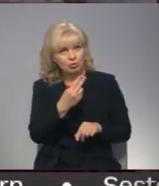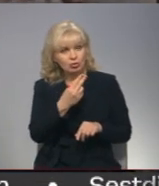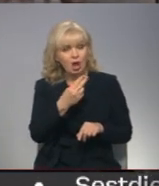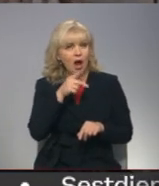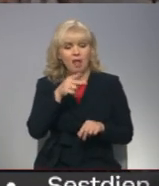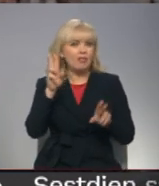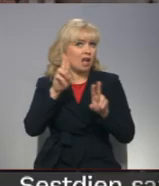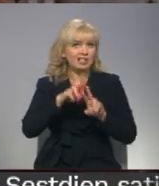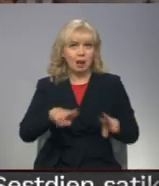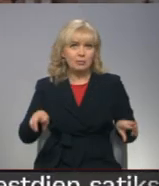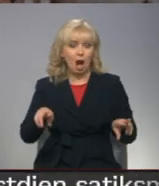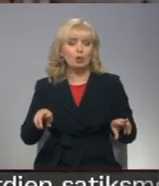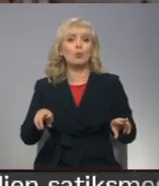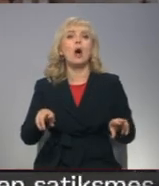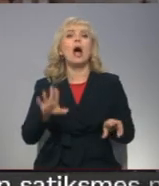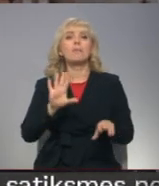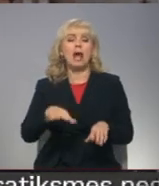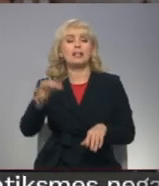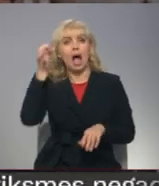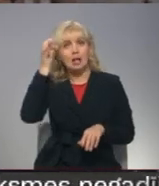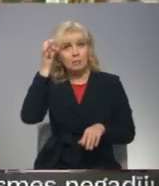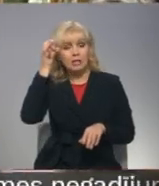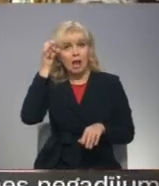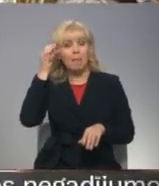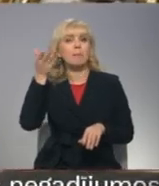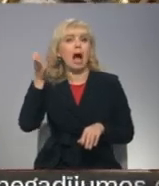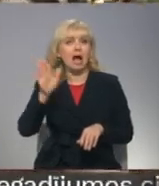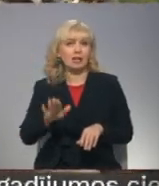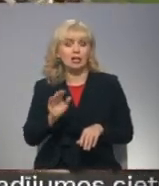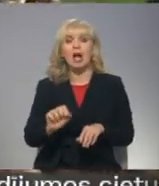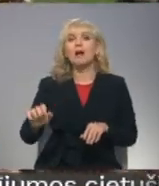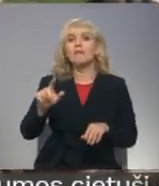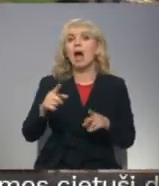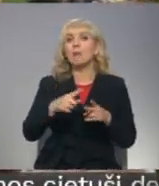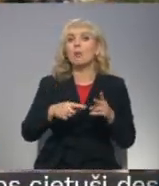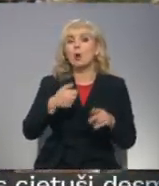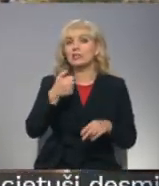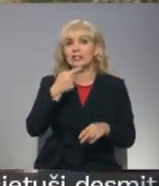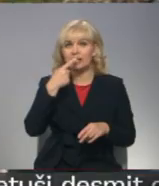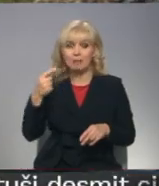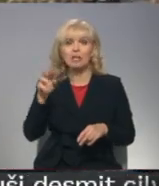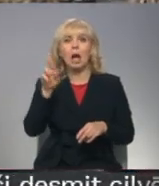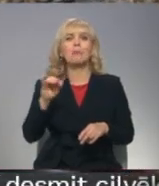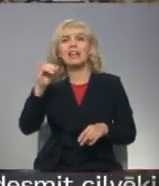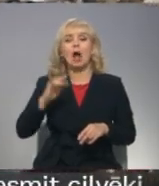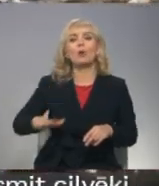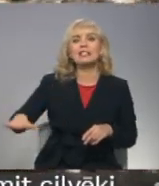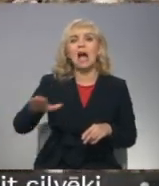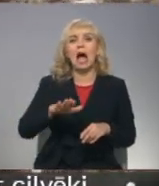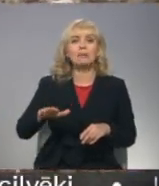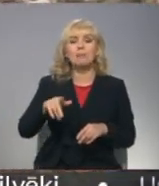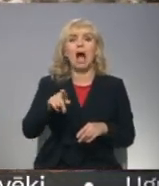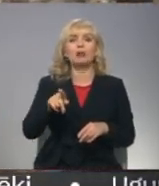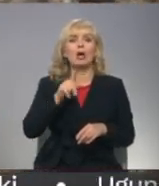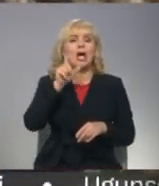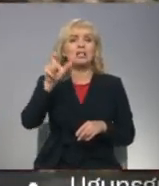daudz no viss tā nesapratu, bet atmiņā tas iesēdās. Vairāk nekā pazotrasīm, priekulis un tās apkārnas jaunieši un vīru